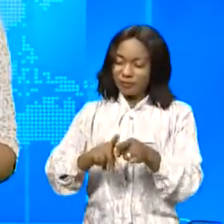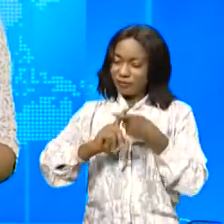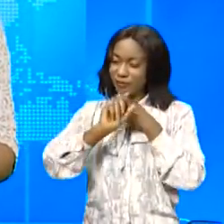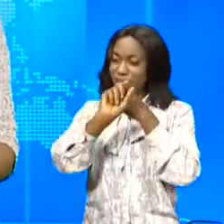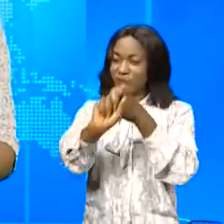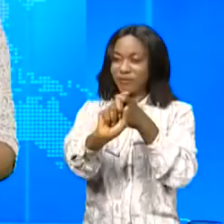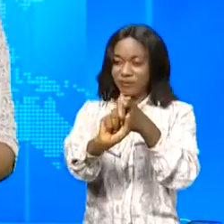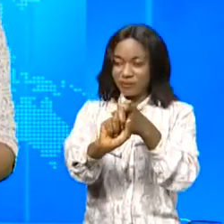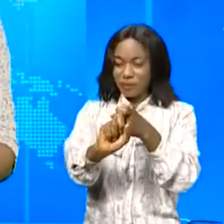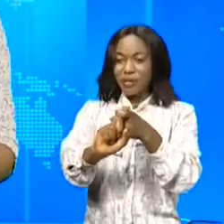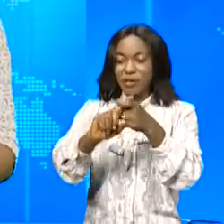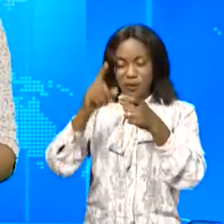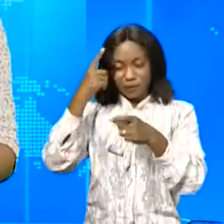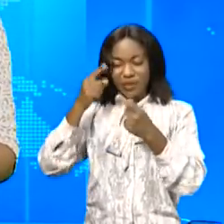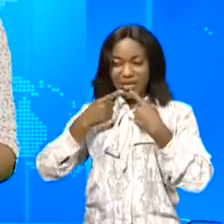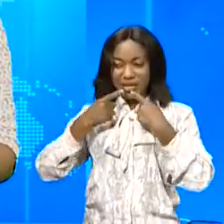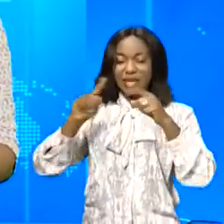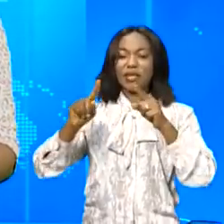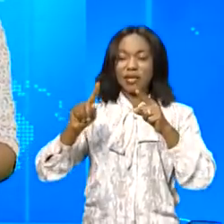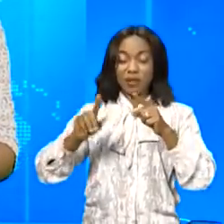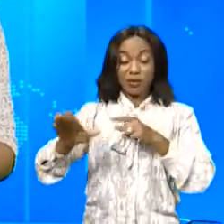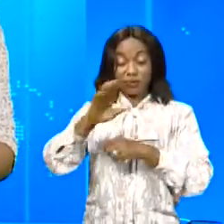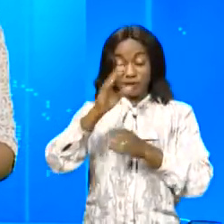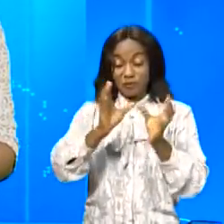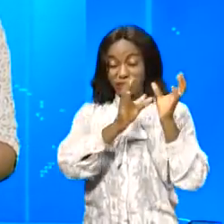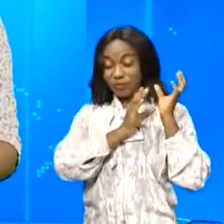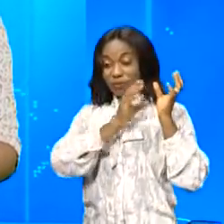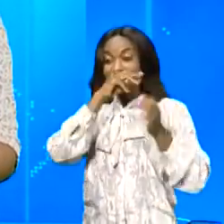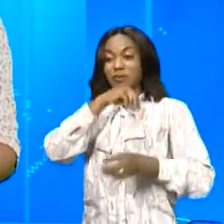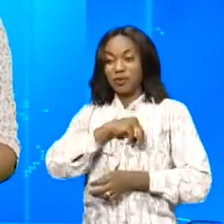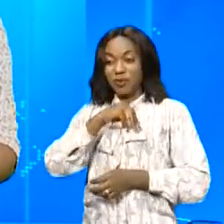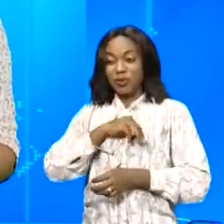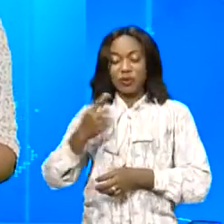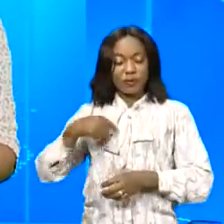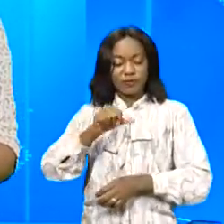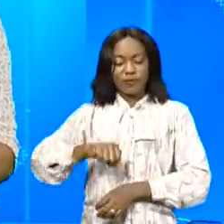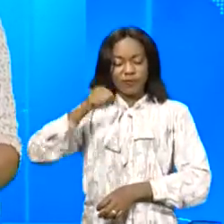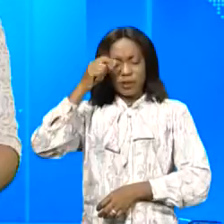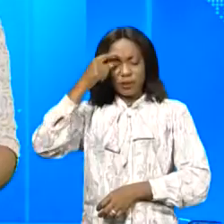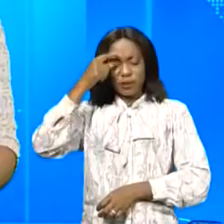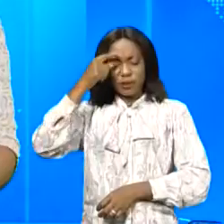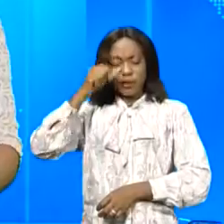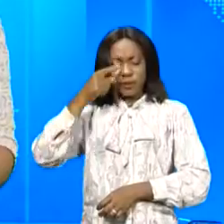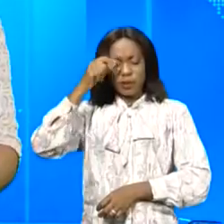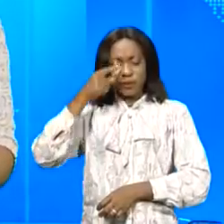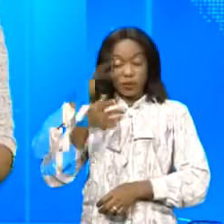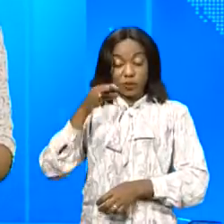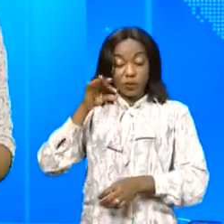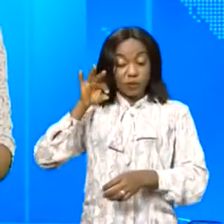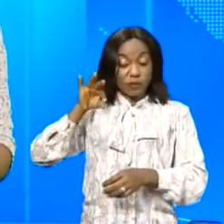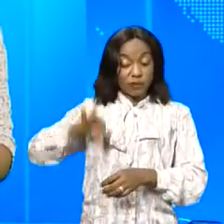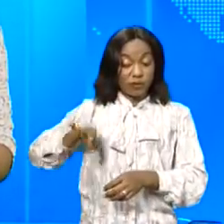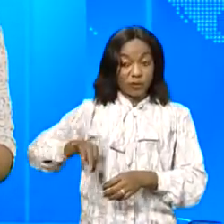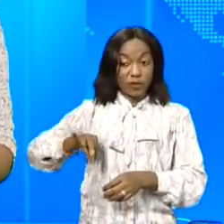convaincue quant à la réussite de votre noble et lourde mission nous en sommes fiers et profitons de l'occasion